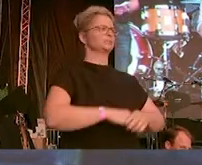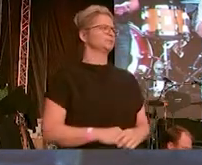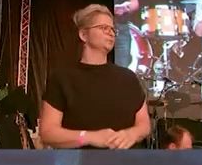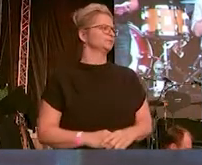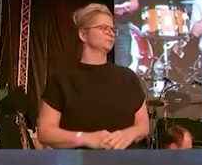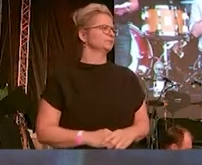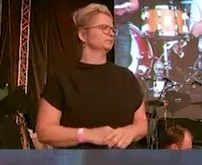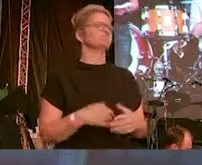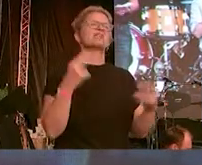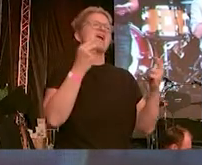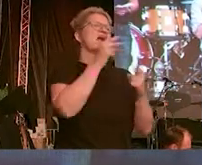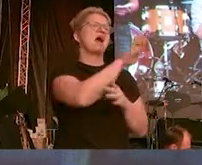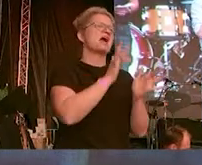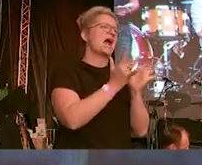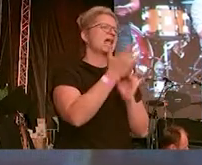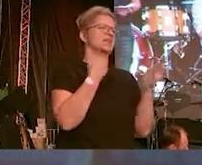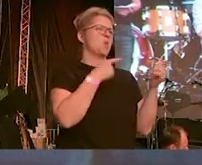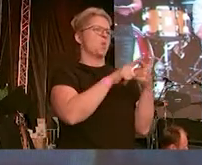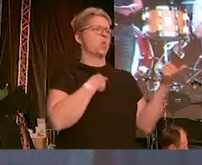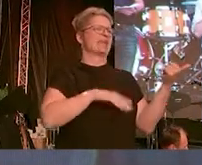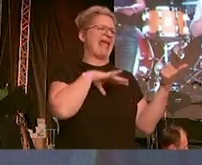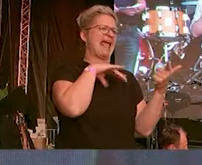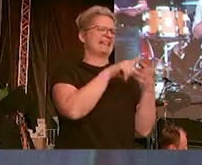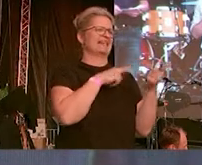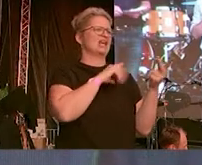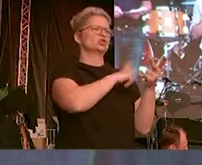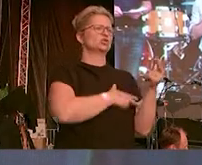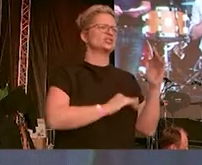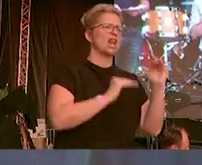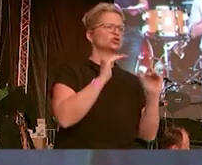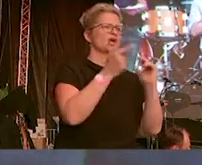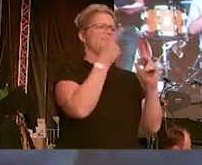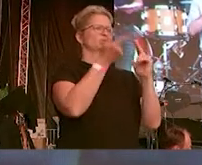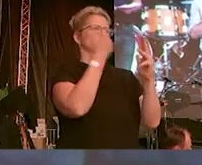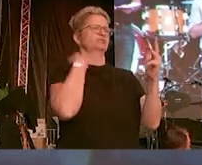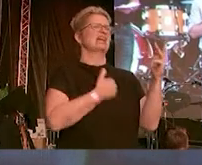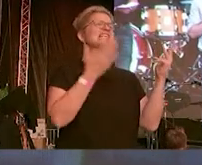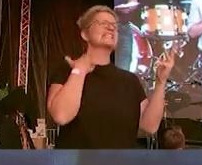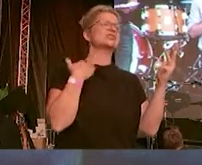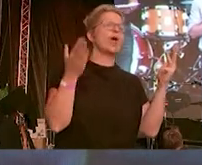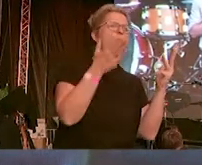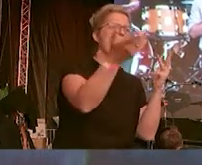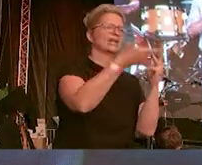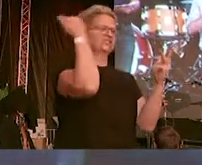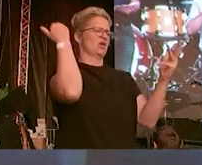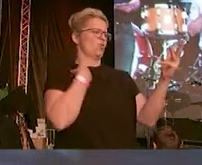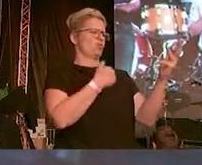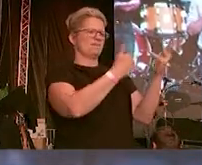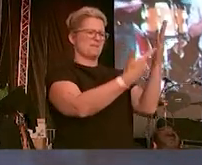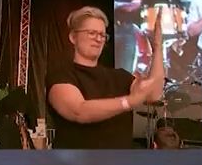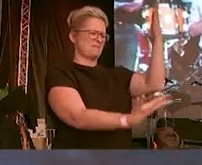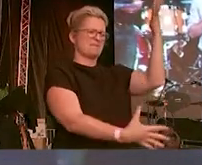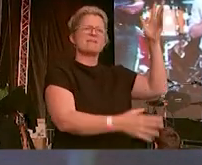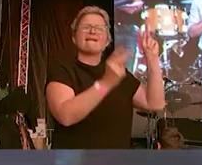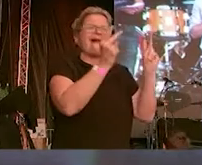Und zwar unabhängig von der Religion, von der Ethnie, dem sozialen Status, der sexuellen Orientierung, was